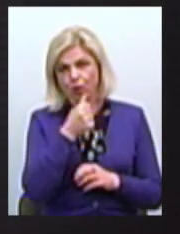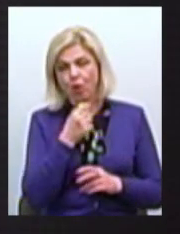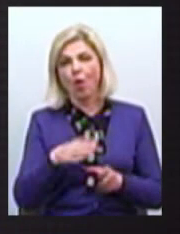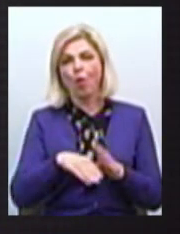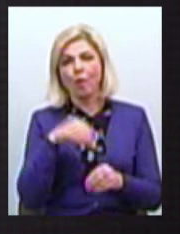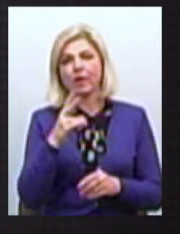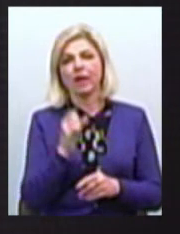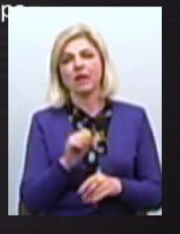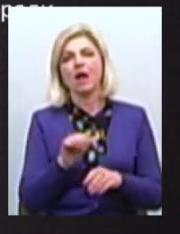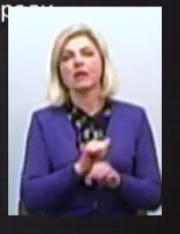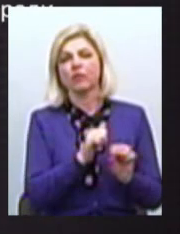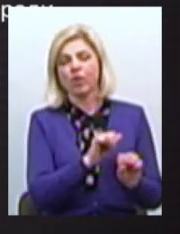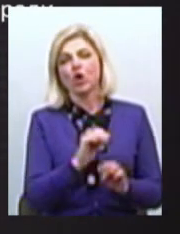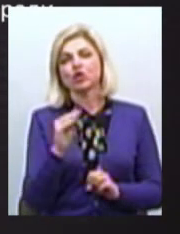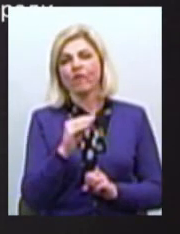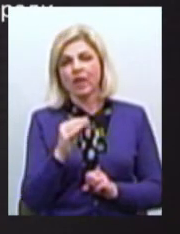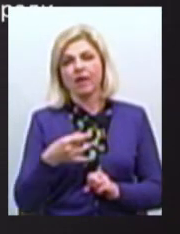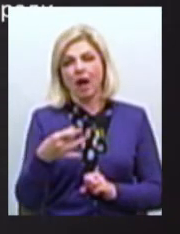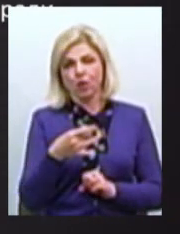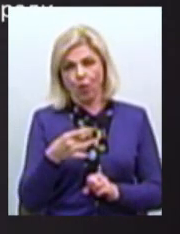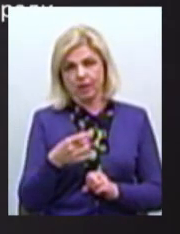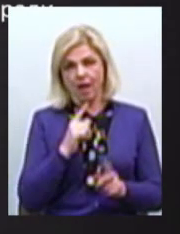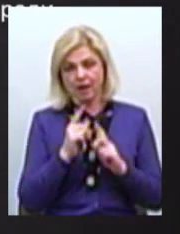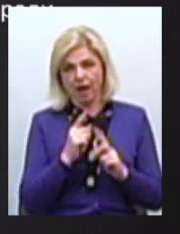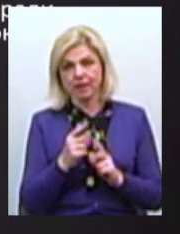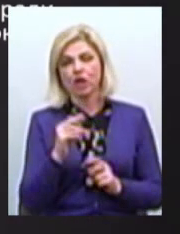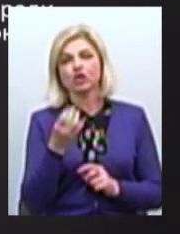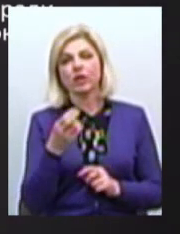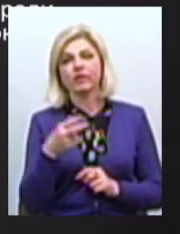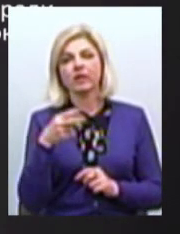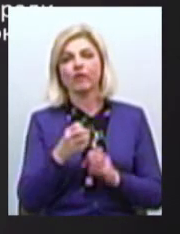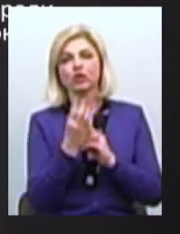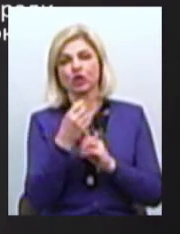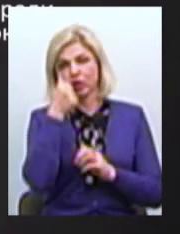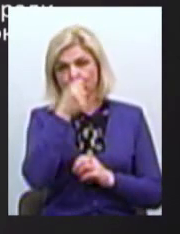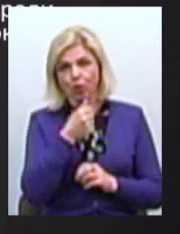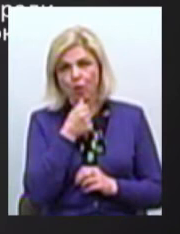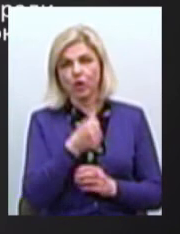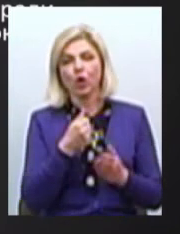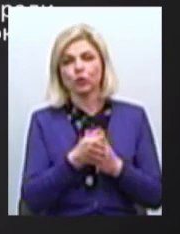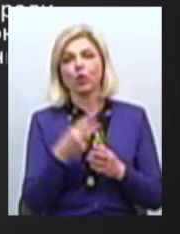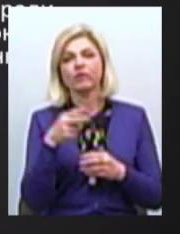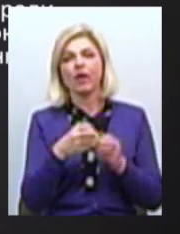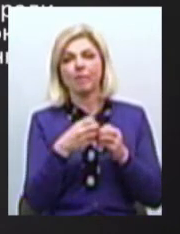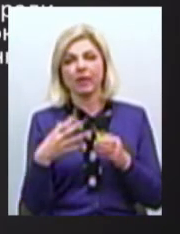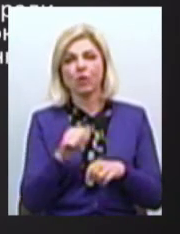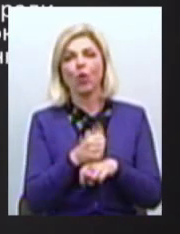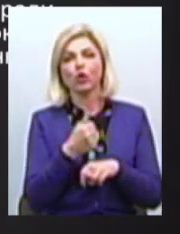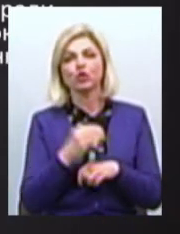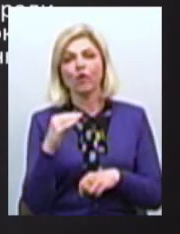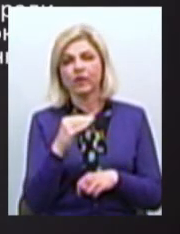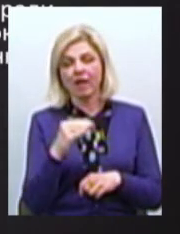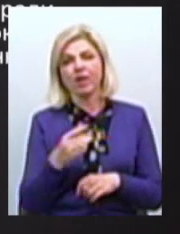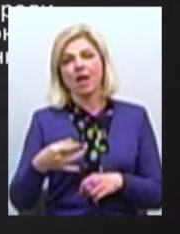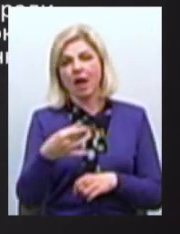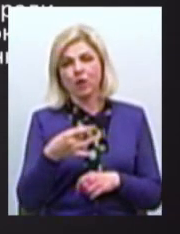голови Жовтневої районної ради Миколаївської області З червня 2014 року по грудень 2015-го голова Жовтневої районної